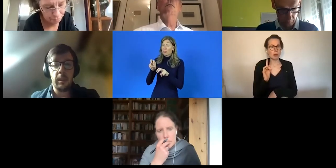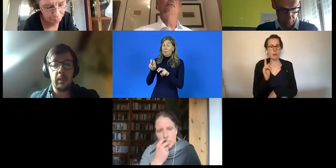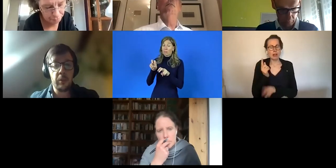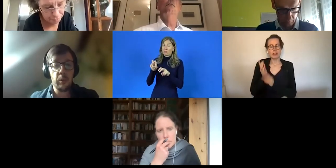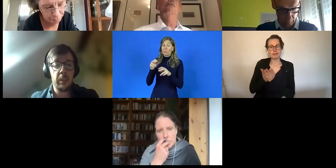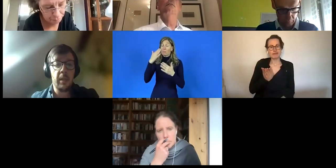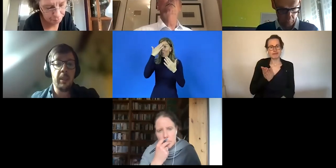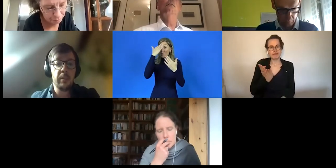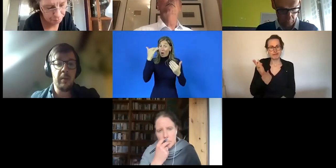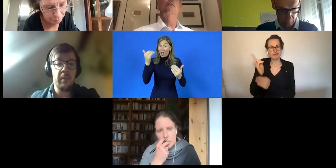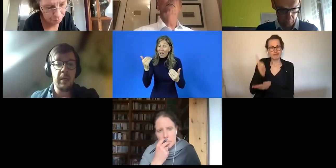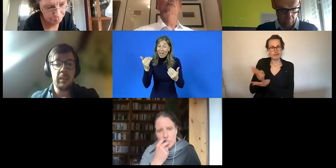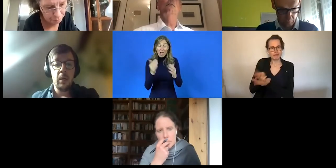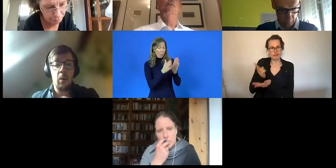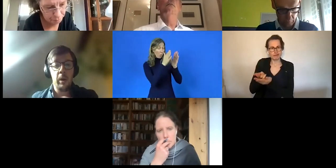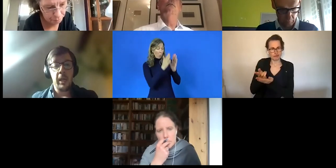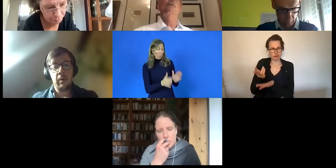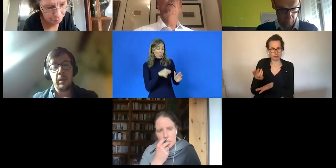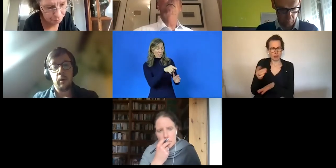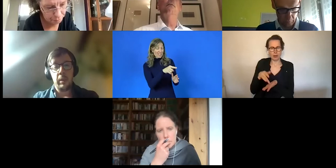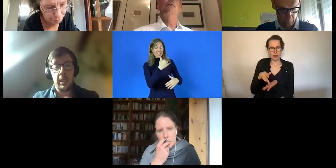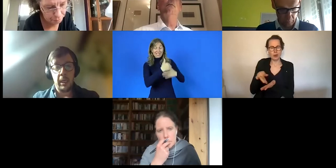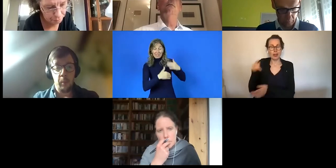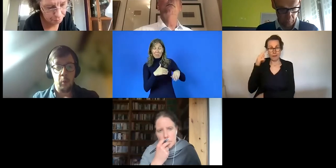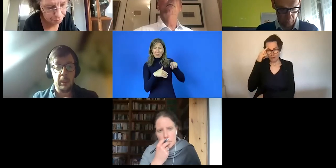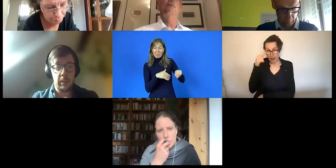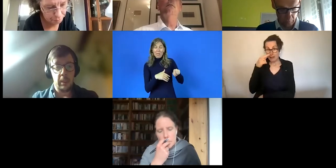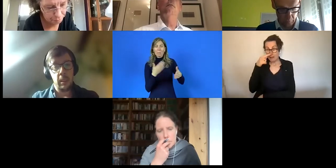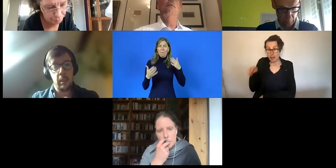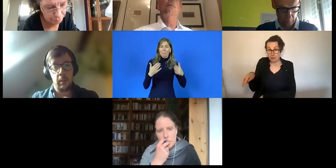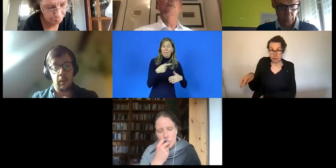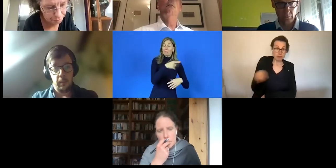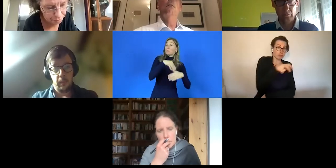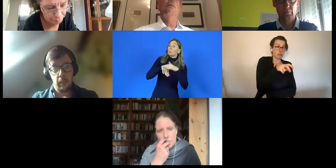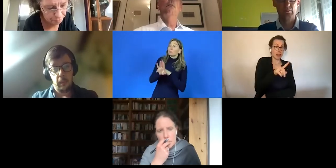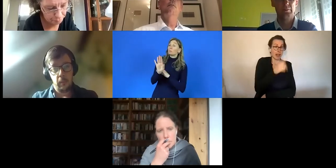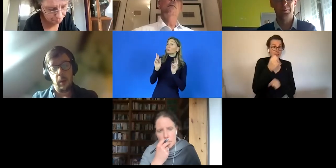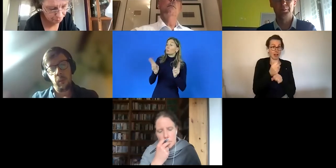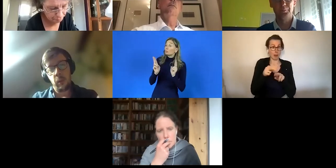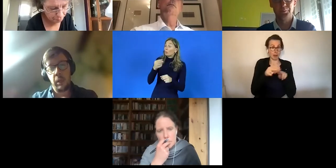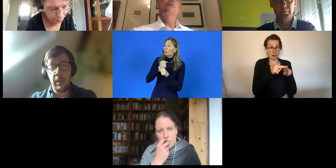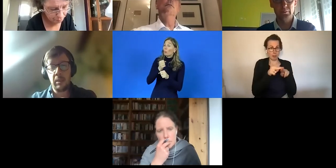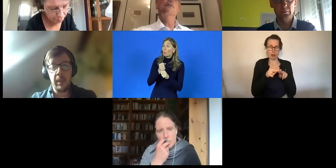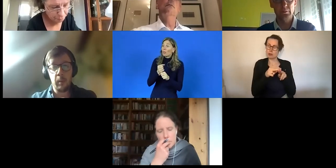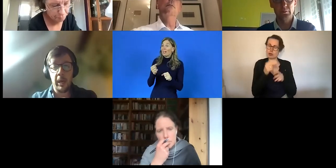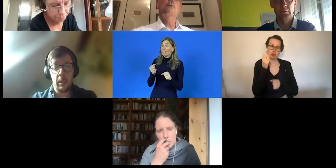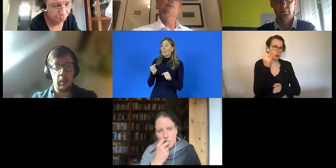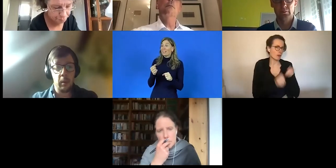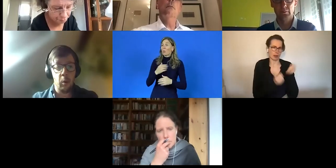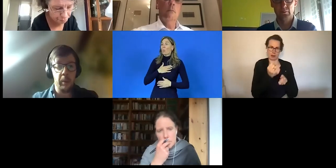Arbeitsmarkt unter anderem damit zu tun hat, dass Menschen, wenn sie tatsächlich